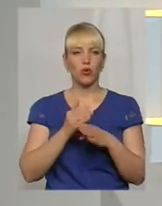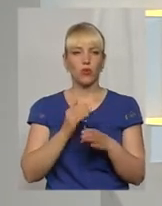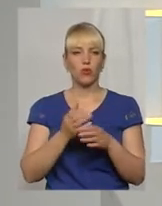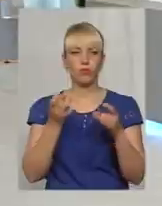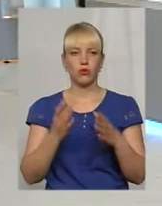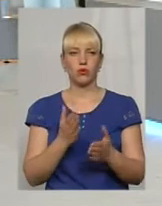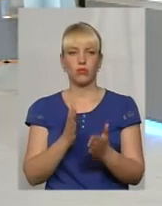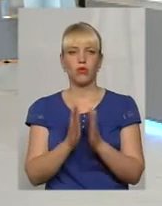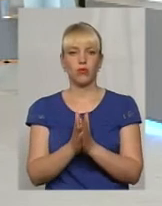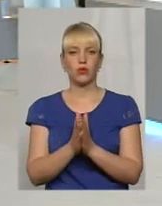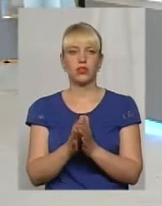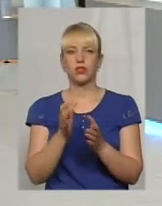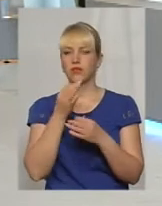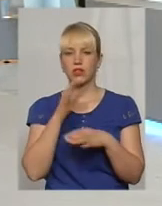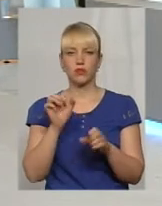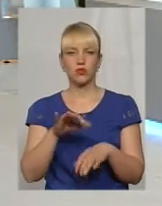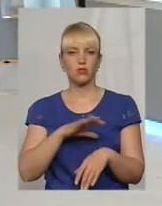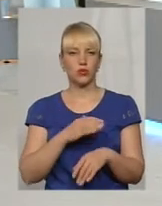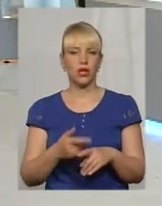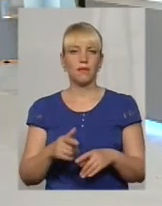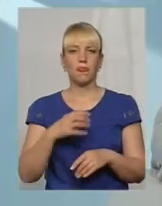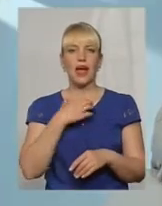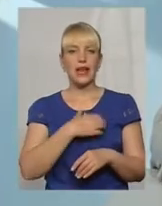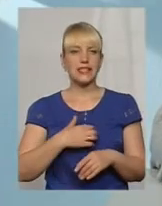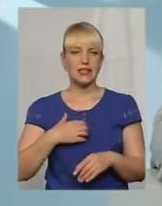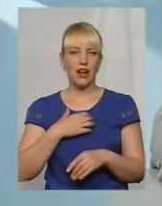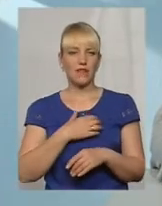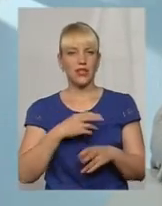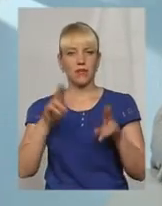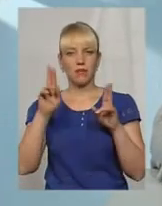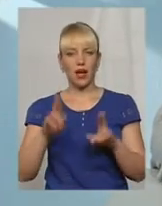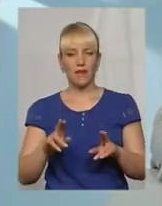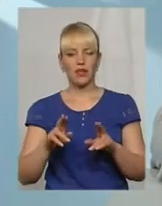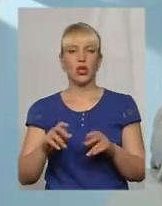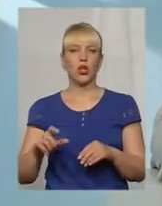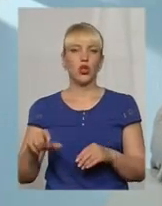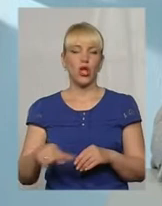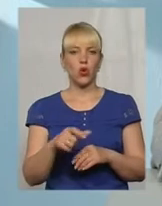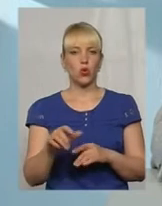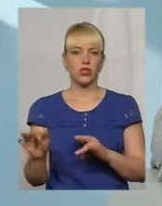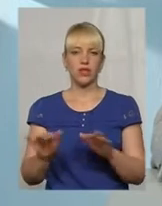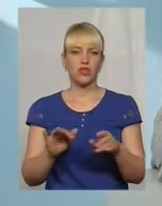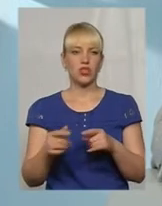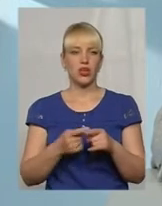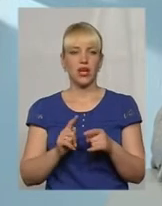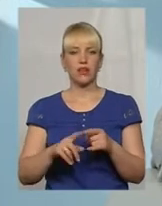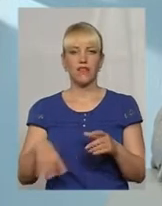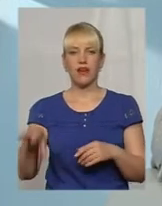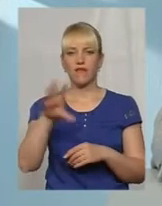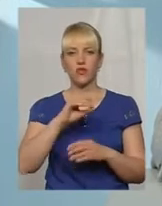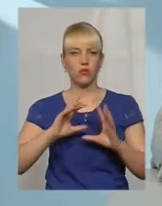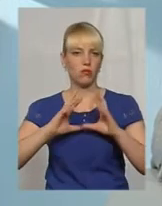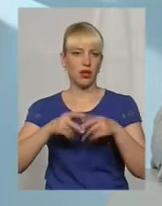попросити. Всяке може бути? Основні, я щас о правилах дорожного движення скажу, вони основні, вони в цьому мірі